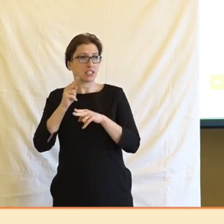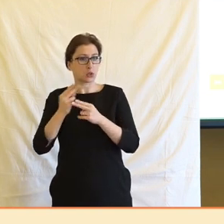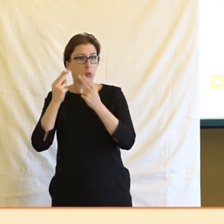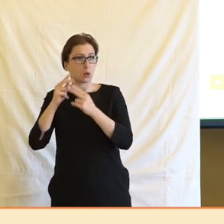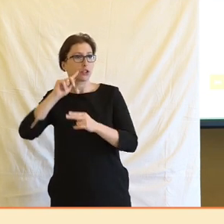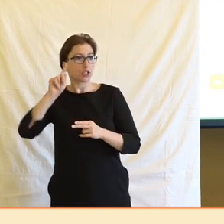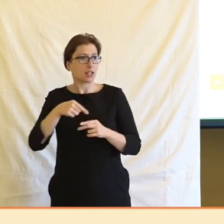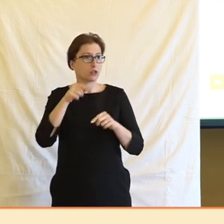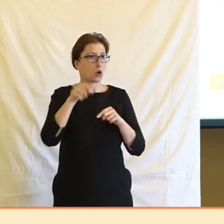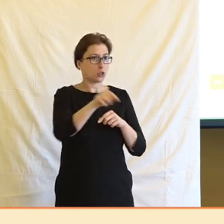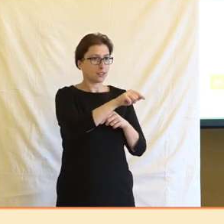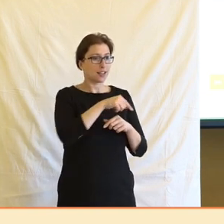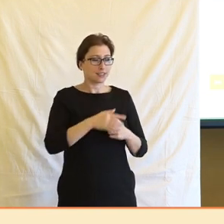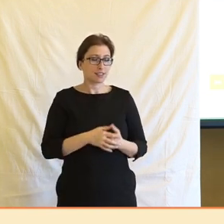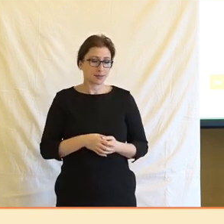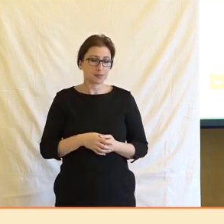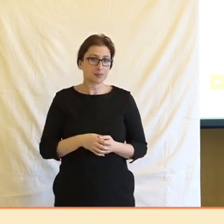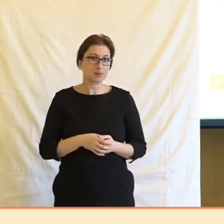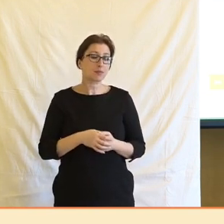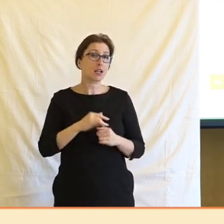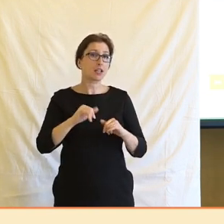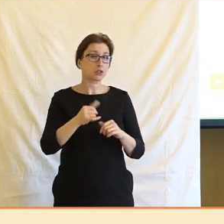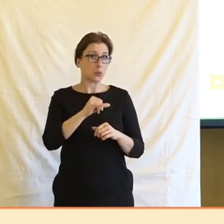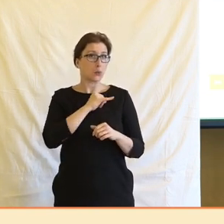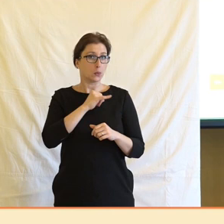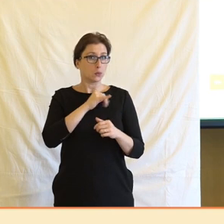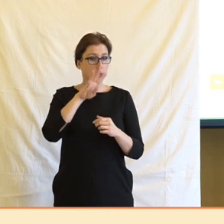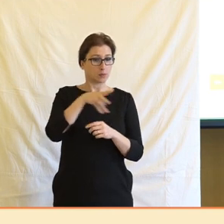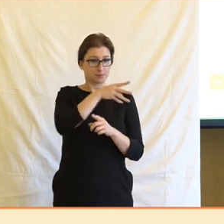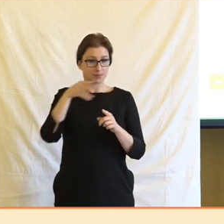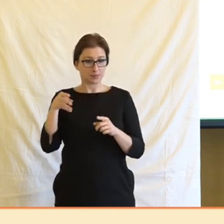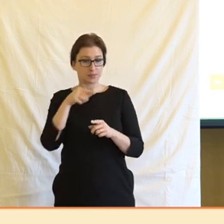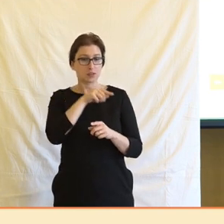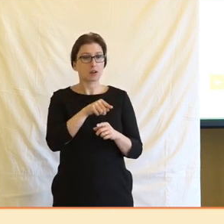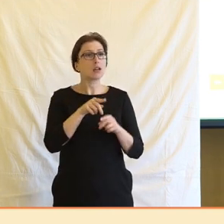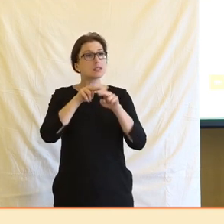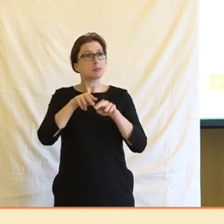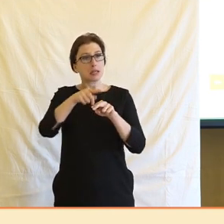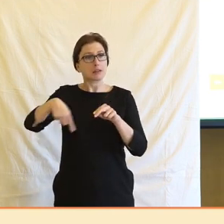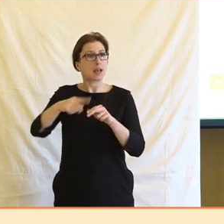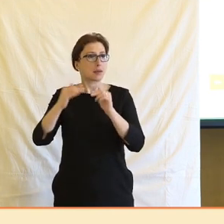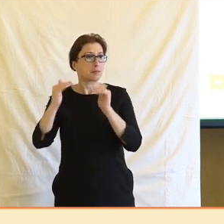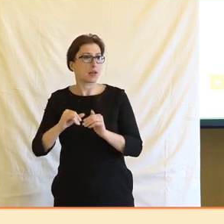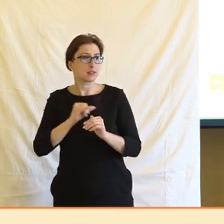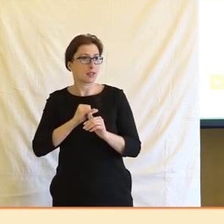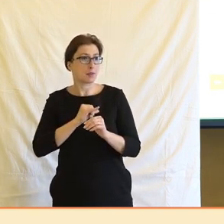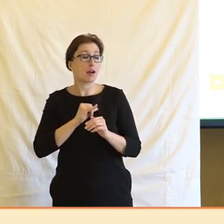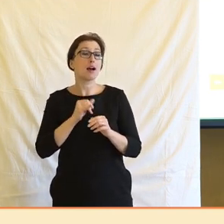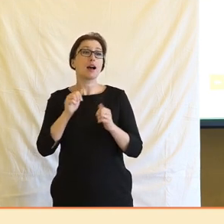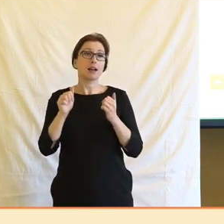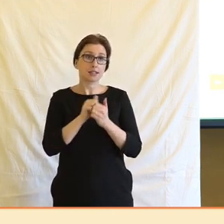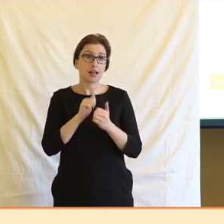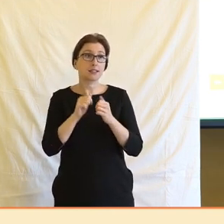položky. To, co je na tom vlastně potom zajímavého, že do pozadí ustoupili ty ostatní a naopak oni zase